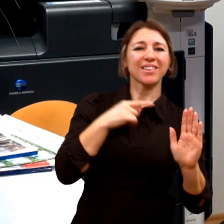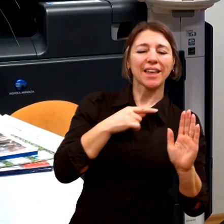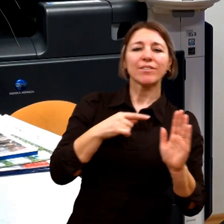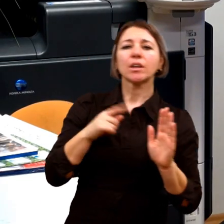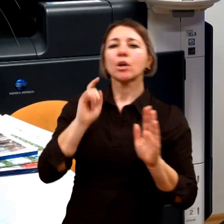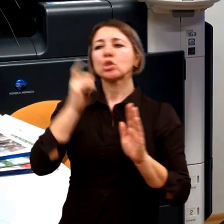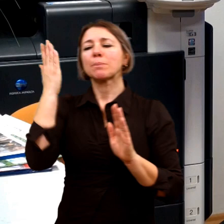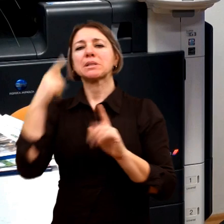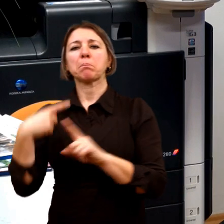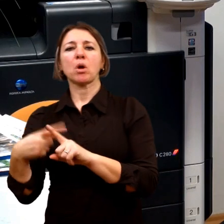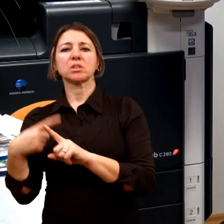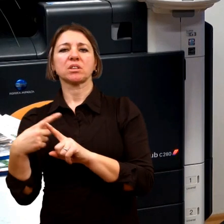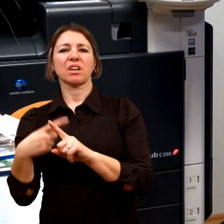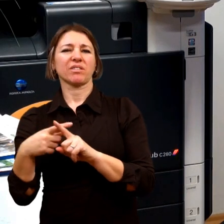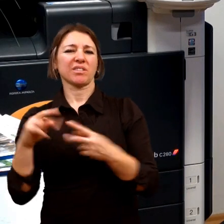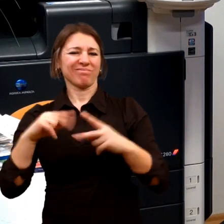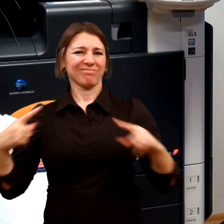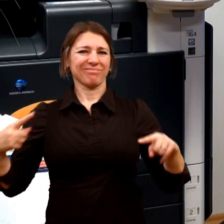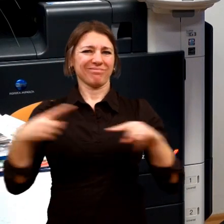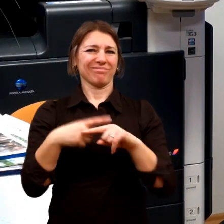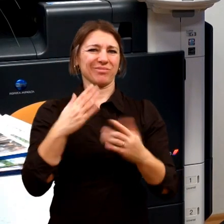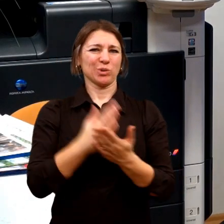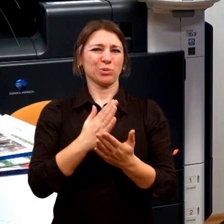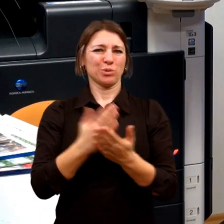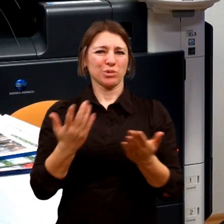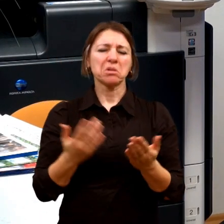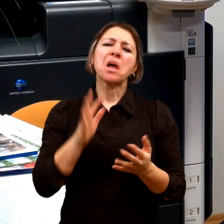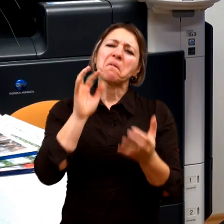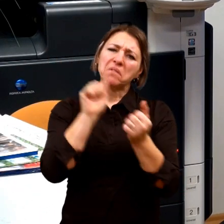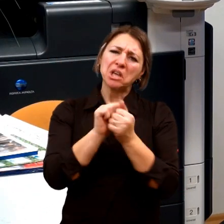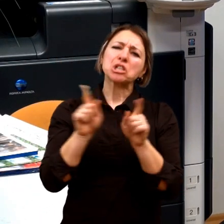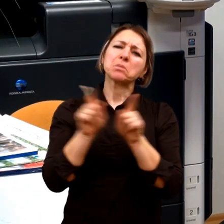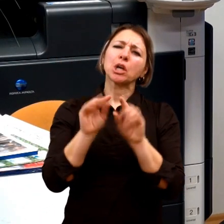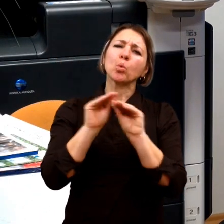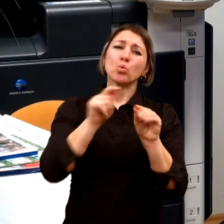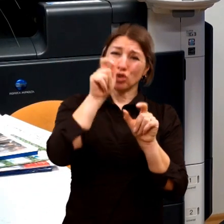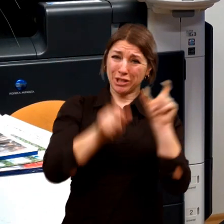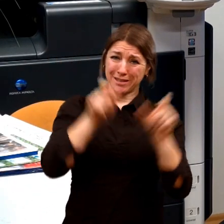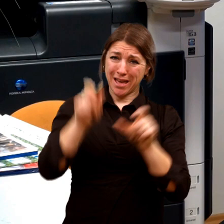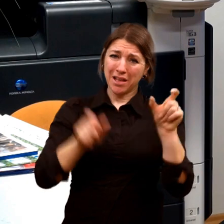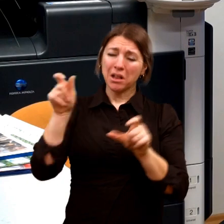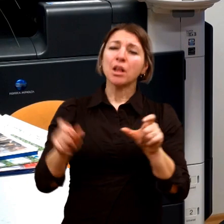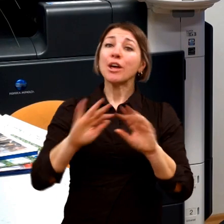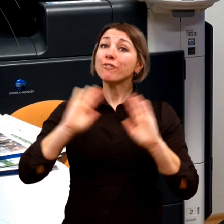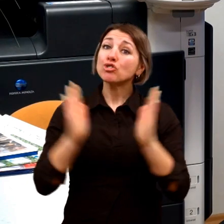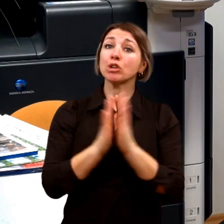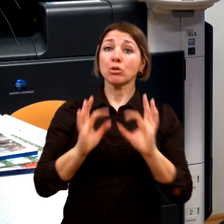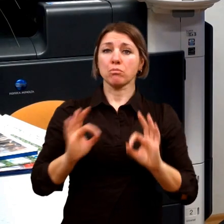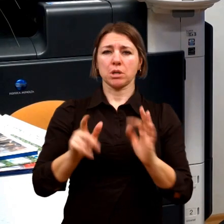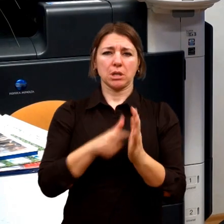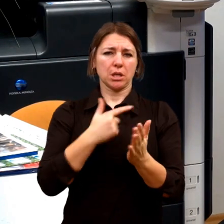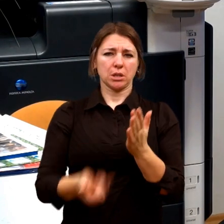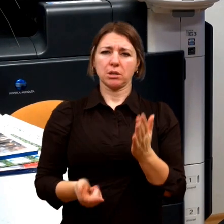Samozřejmě umíme si představit, že i mezi učiteli jsou osobnosti, které